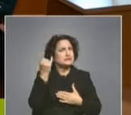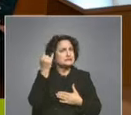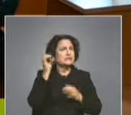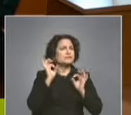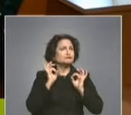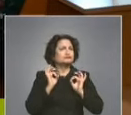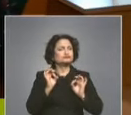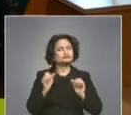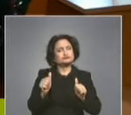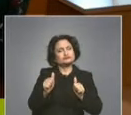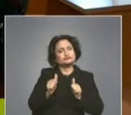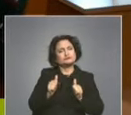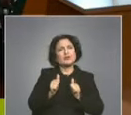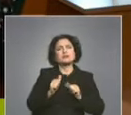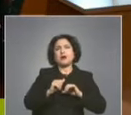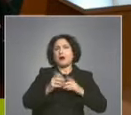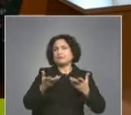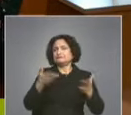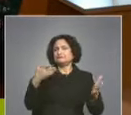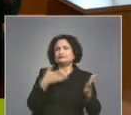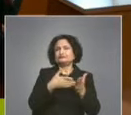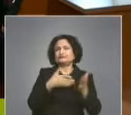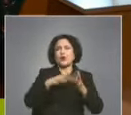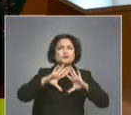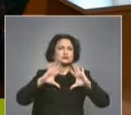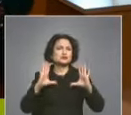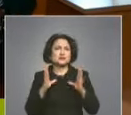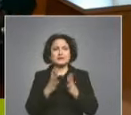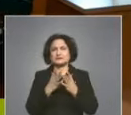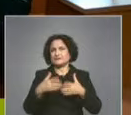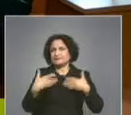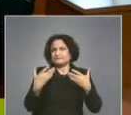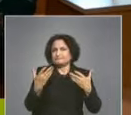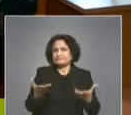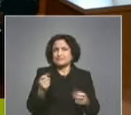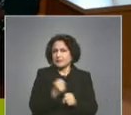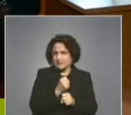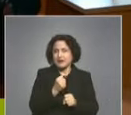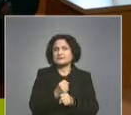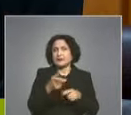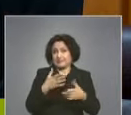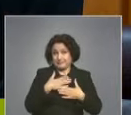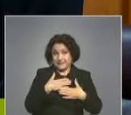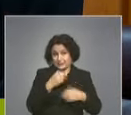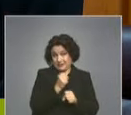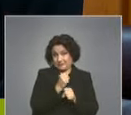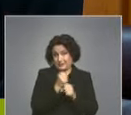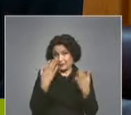като превенция на против обществените проявия, която така или иначе е част от нашата работа и в училище.